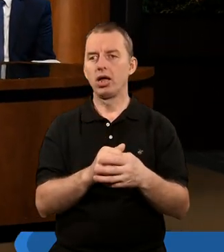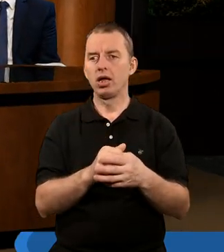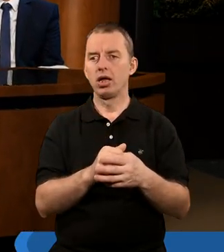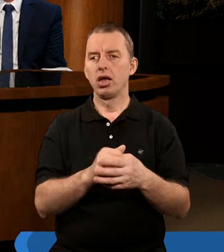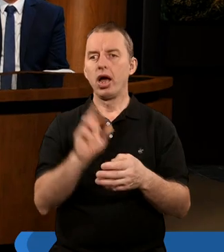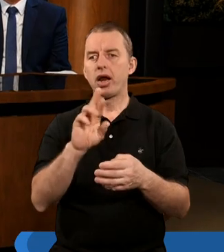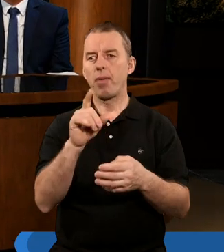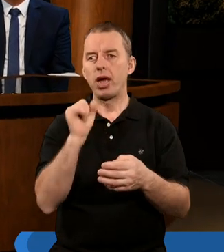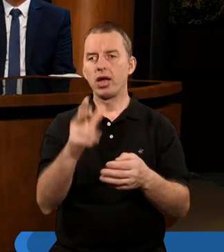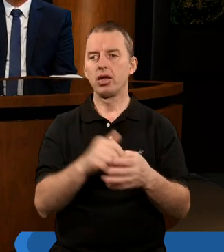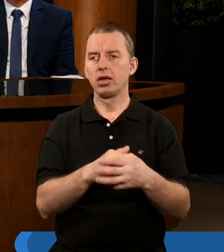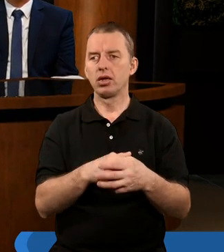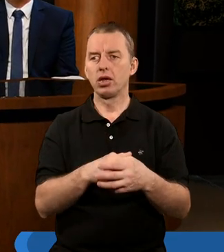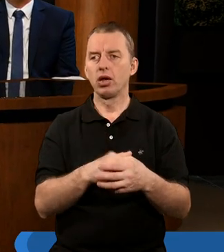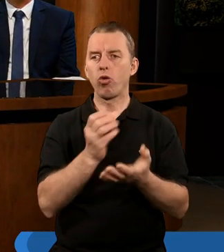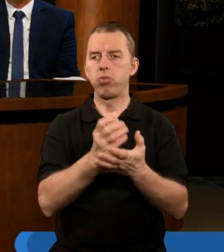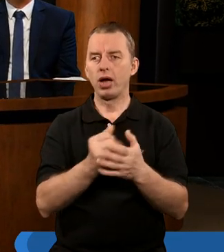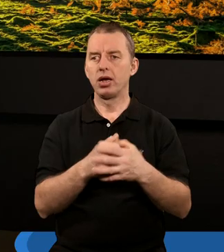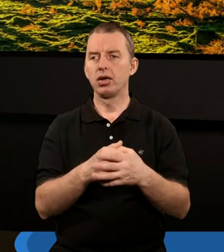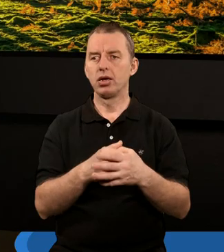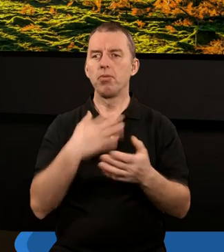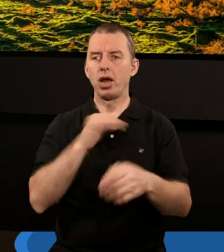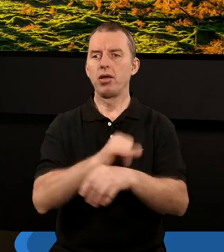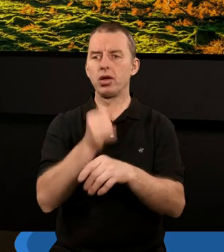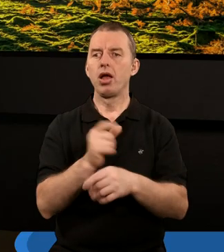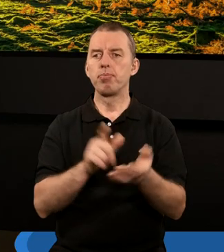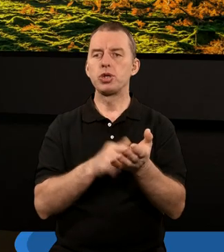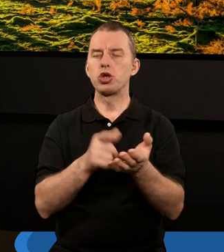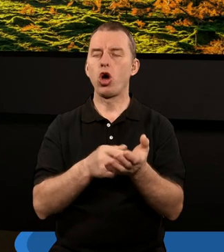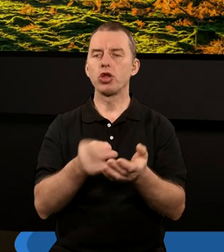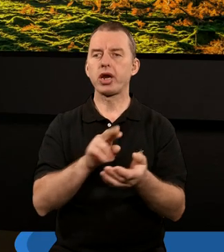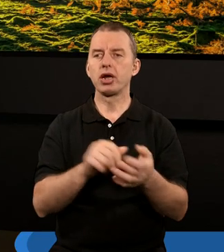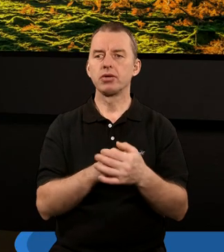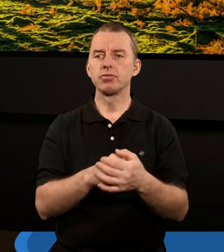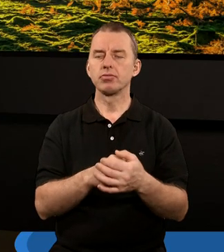Remek, Kuba. Ja mam na imię Piotr.